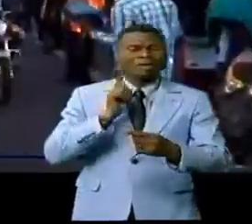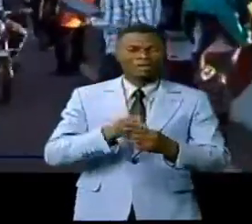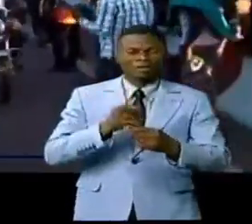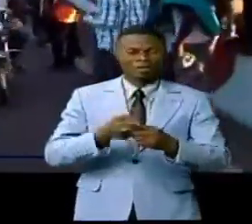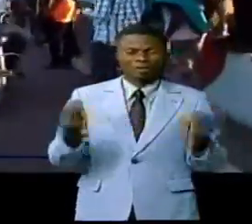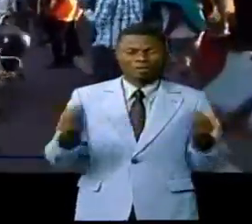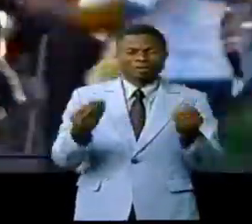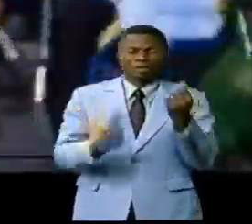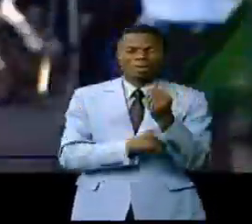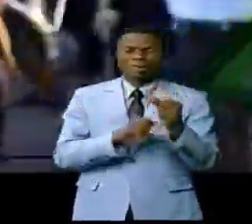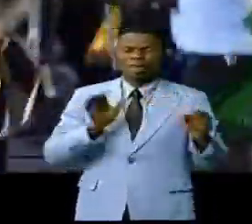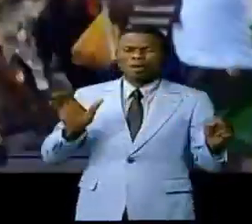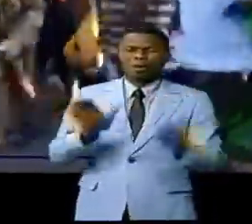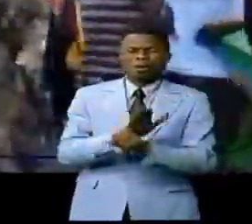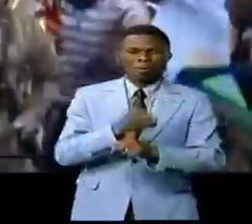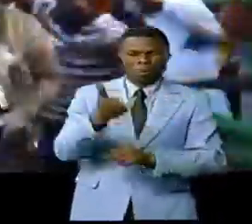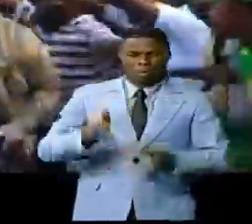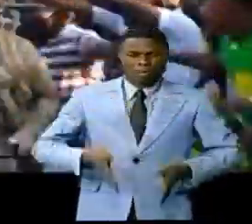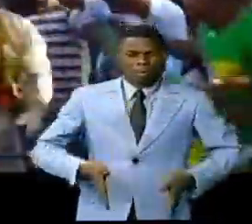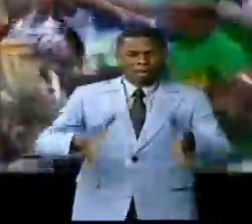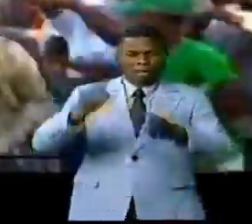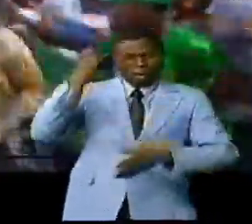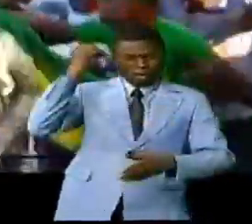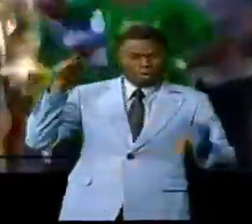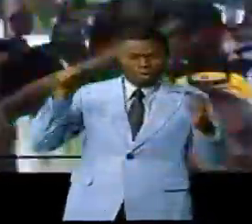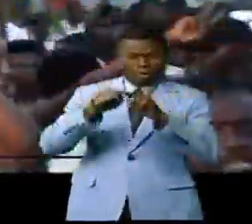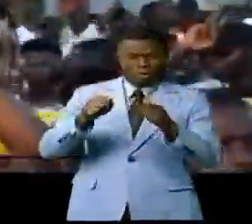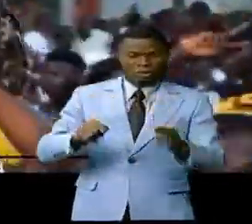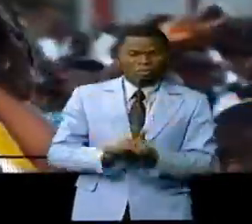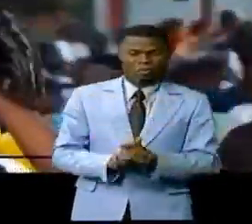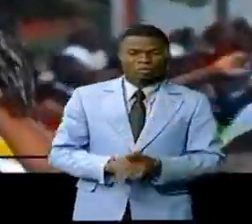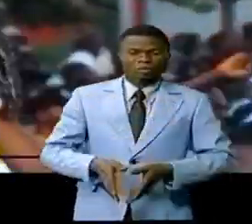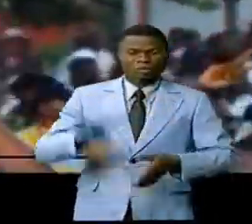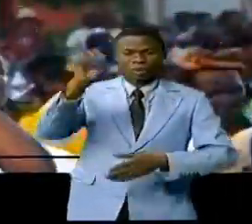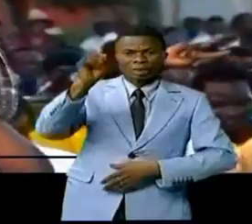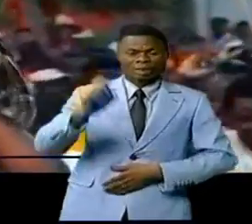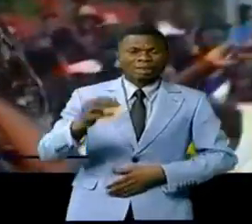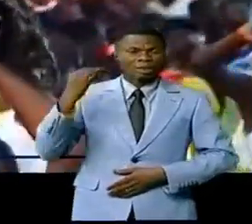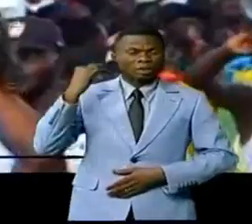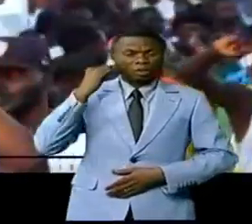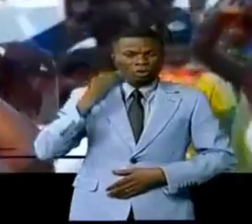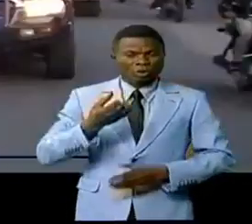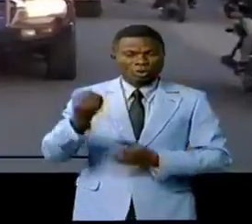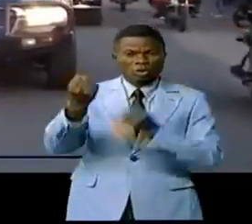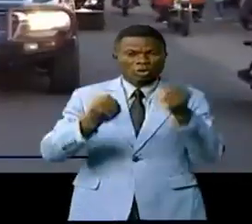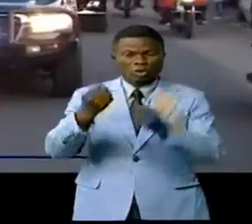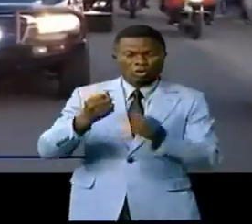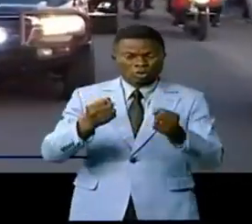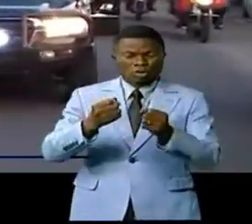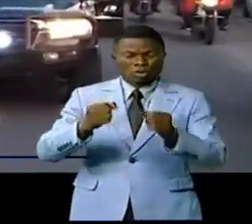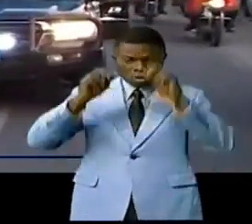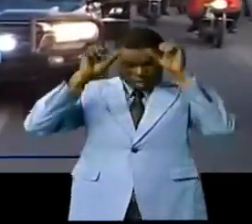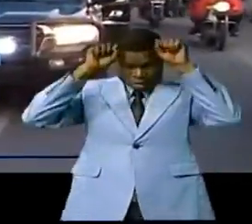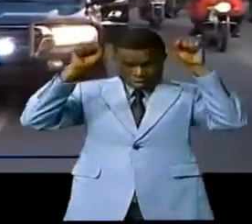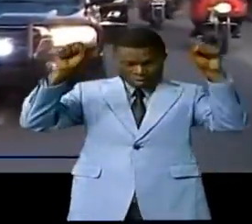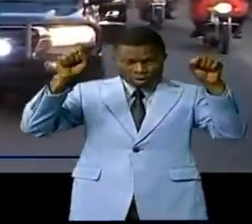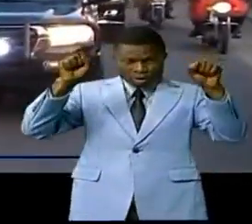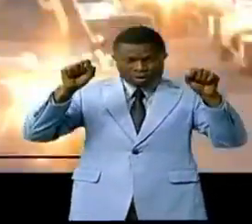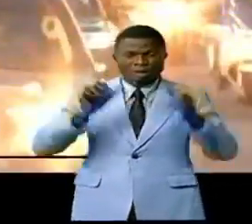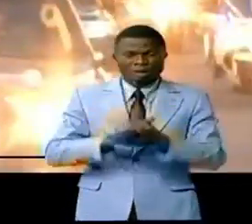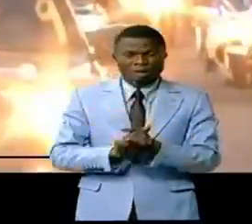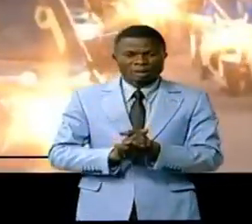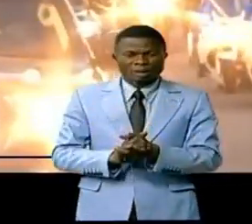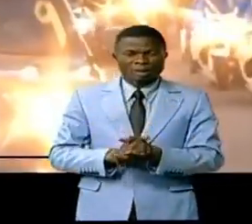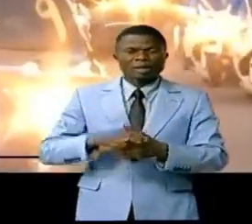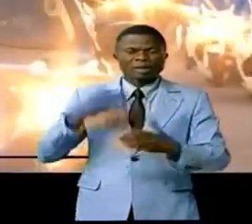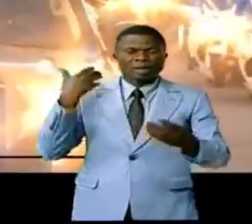de RDC. De Lumumba à Senbue en passant par 30 juin, le cortège du chef de l'État n'a fait qu'à tirer du monde avant